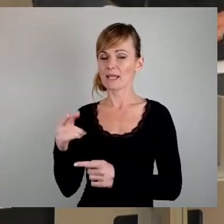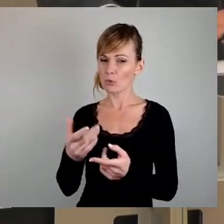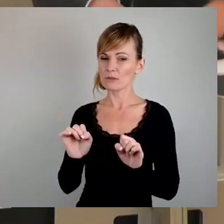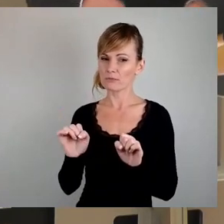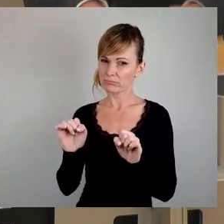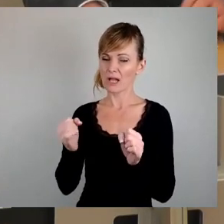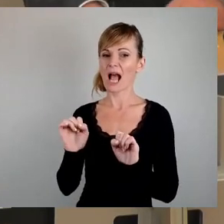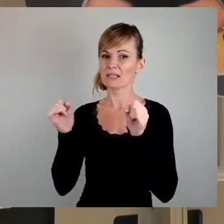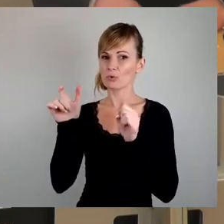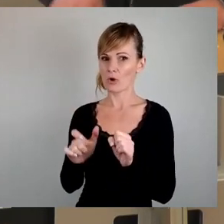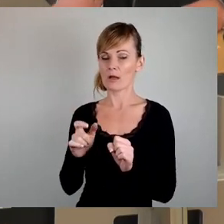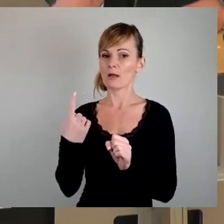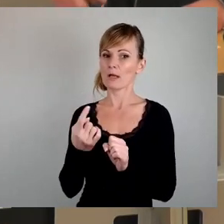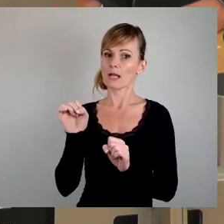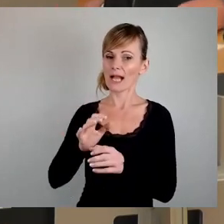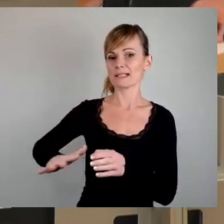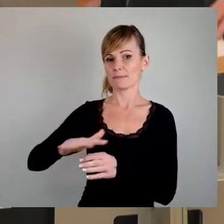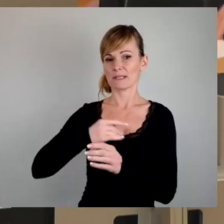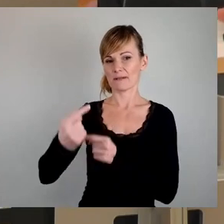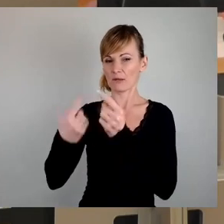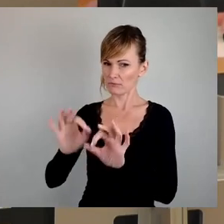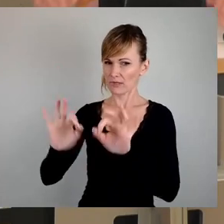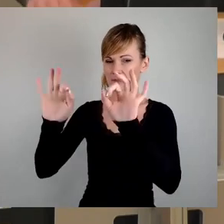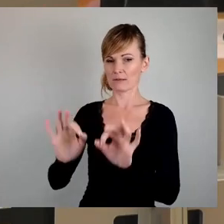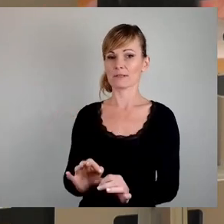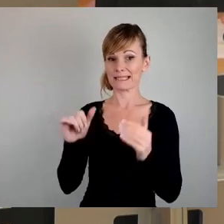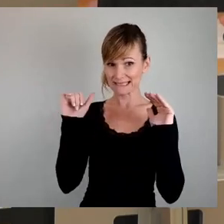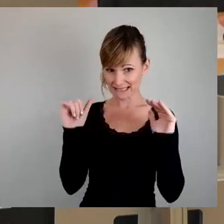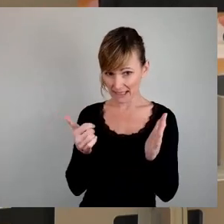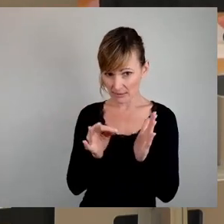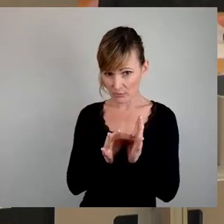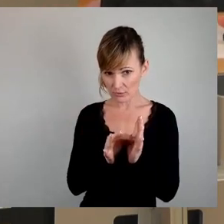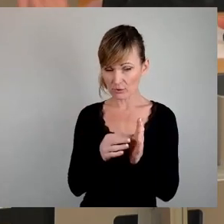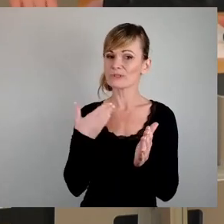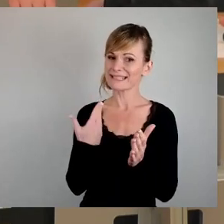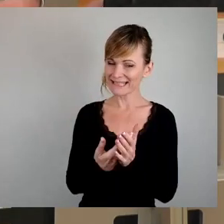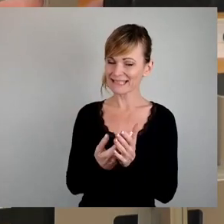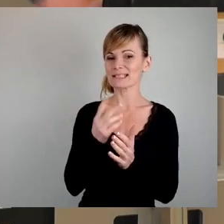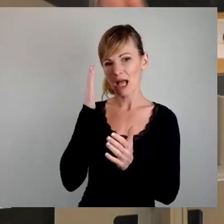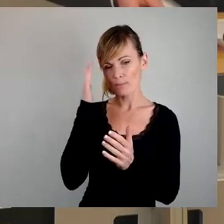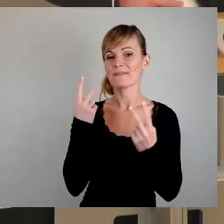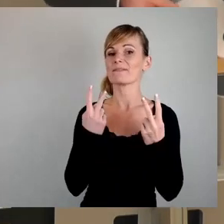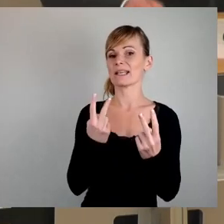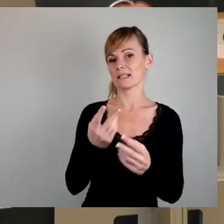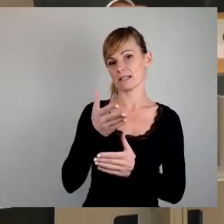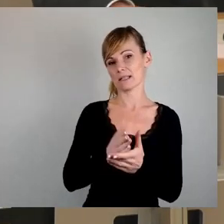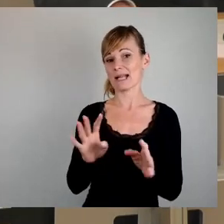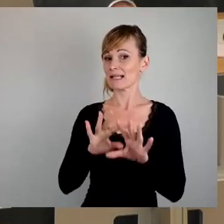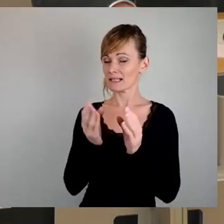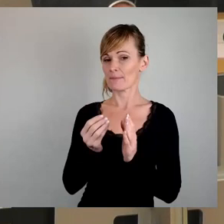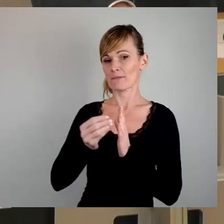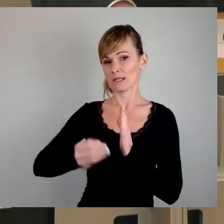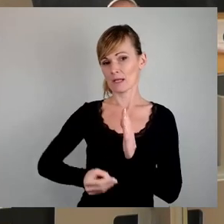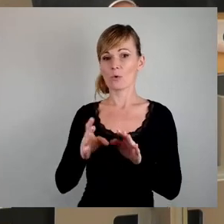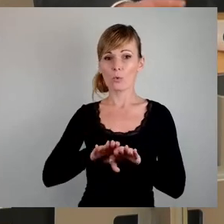Beitrag zur Gebietsentwicklung leisten. Sechstens, und dies wahrscheinlich der wichtigste Teil der gesamten Verträge ist, die Grundstücke,